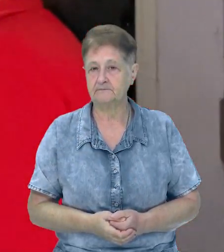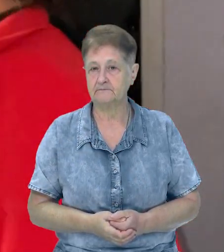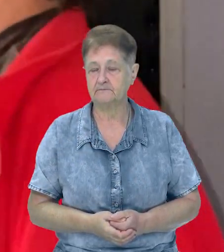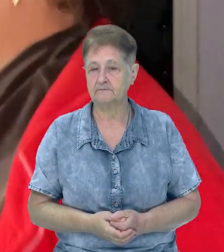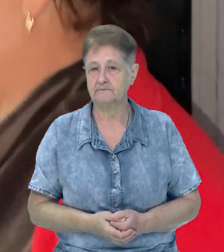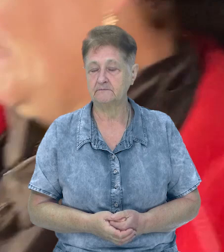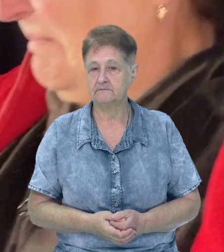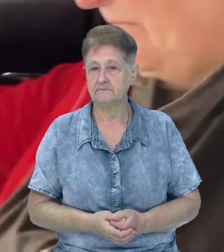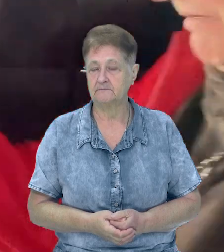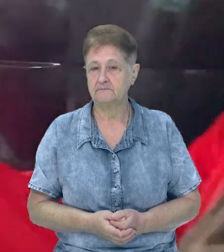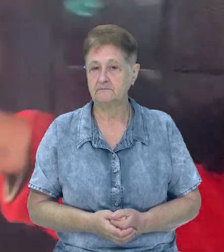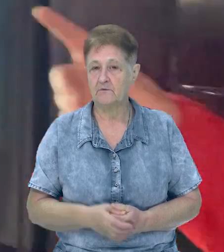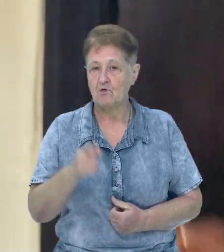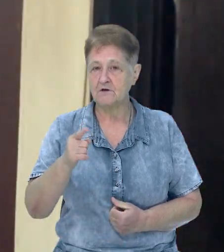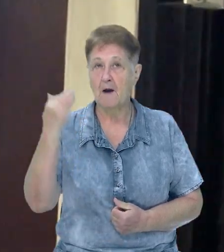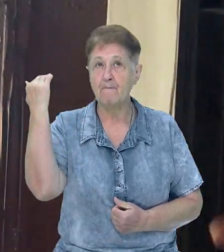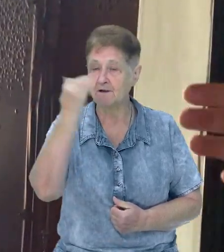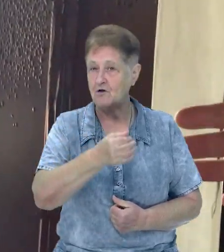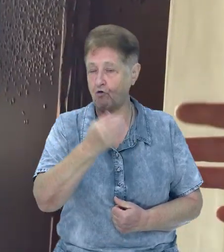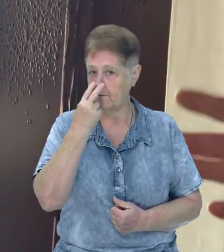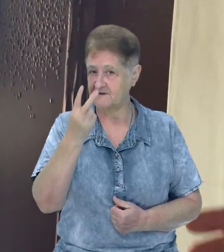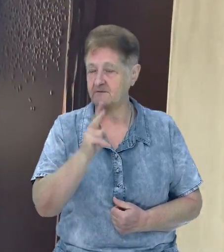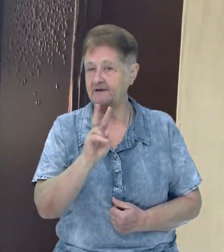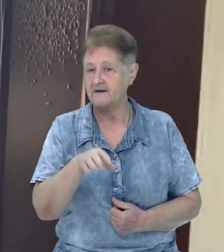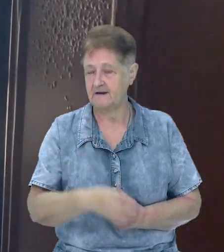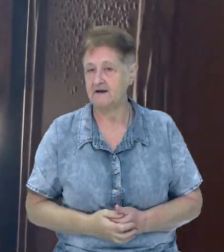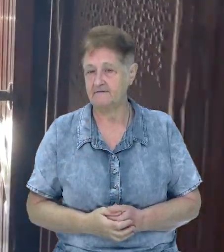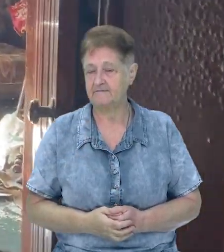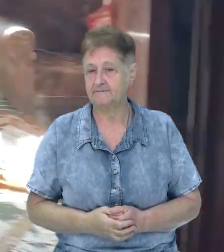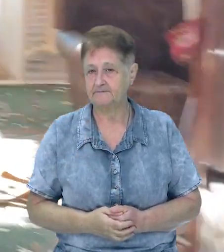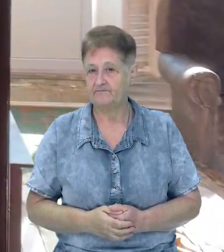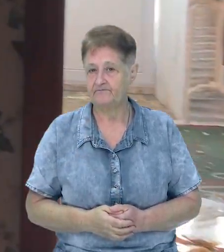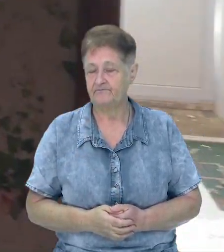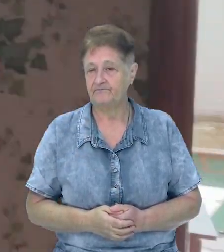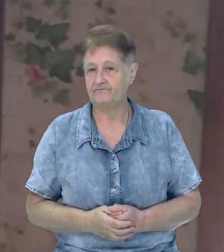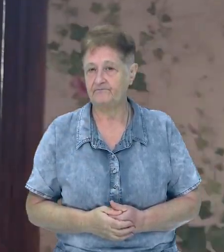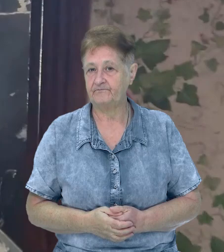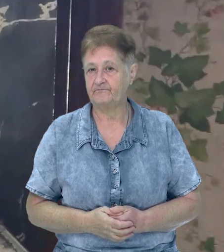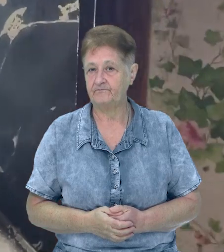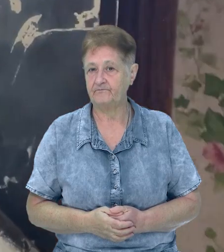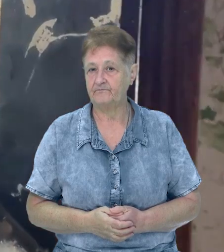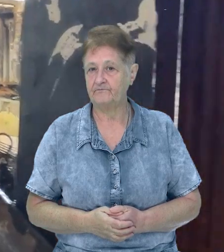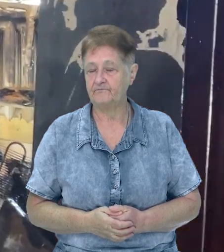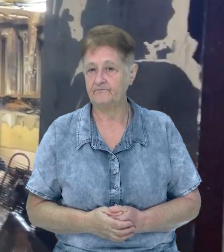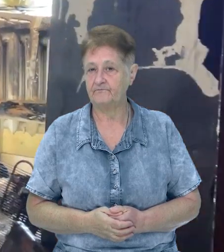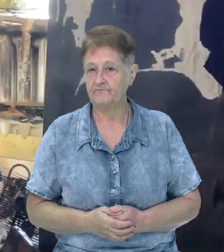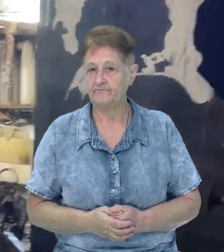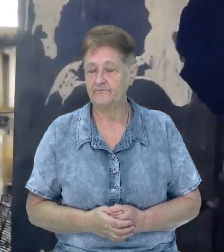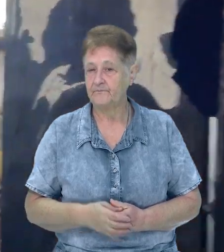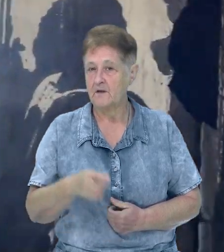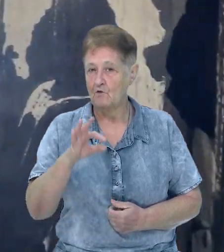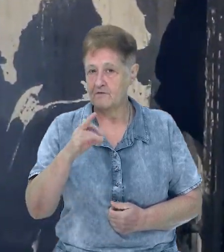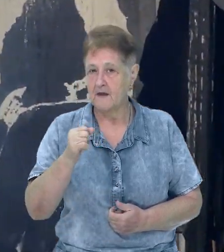Ось все, на кухню погляд. Там потолок, посмотрите. Зайдіть, отут на кухню. Там все, небес, все. Вона